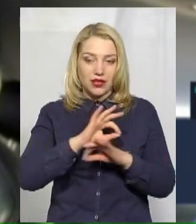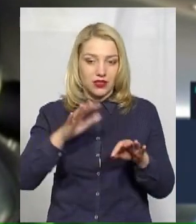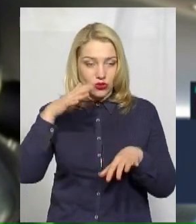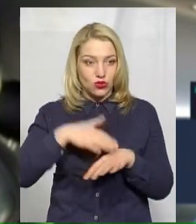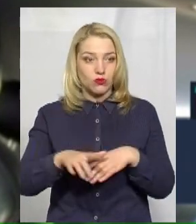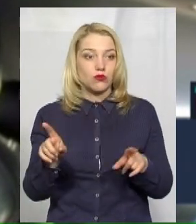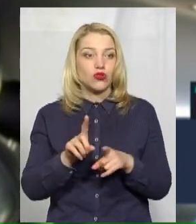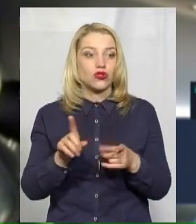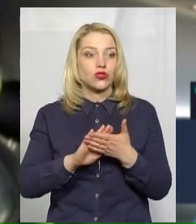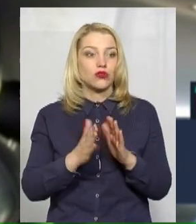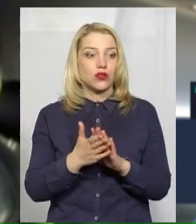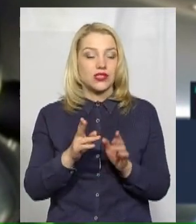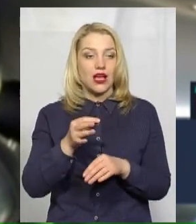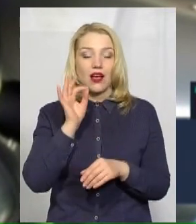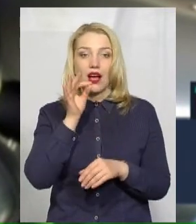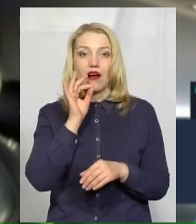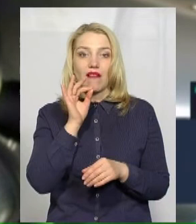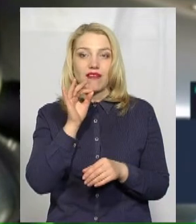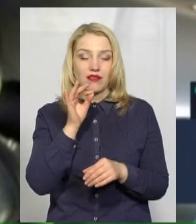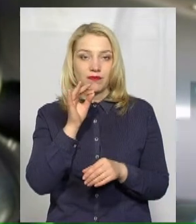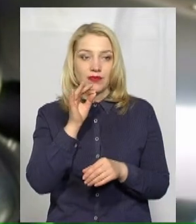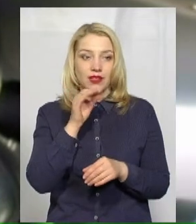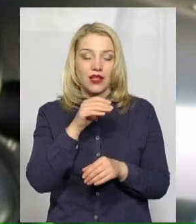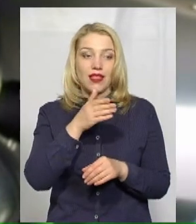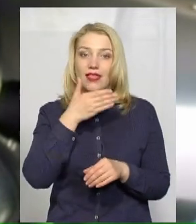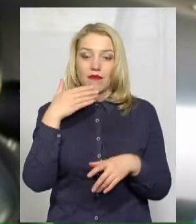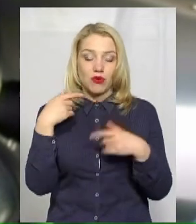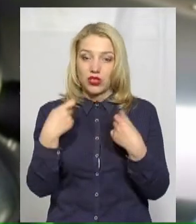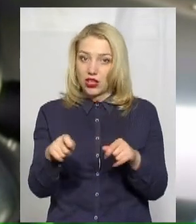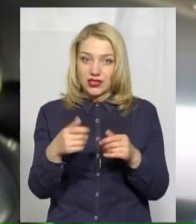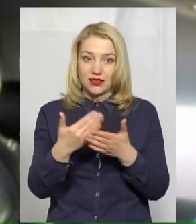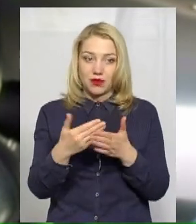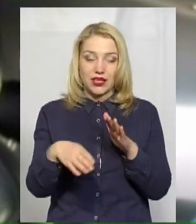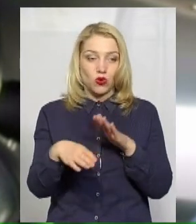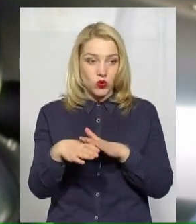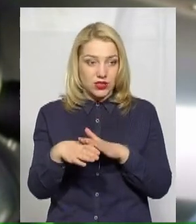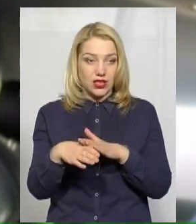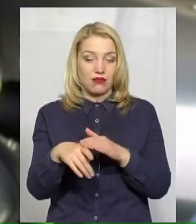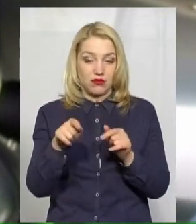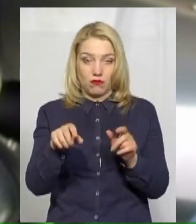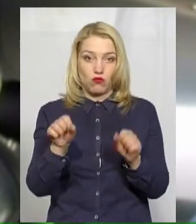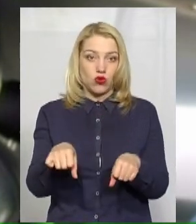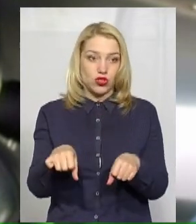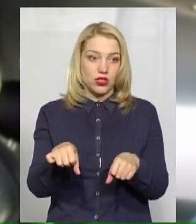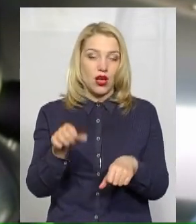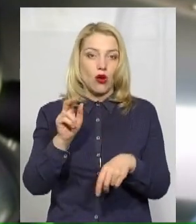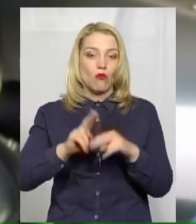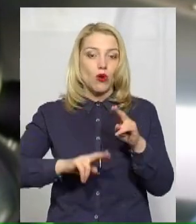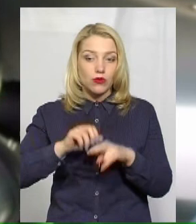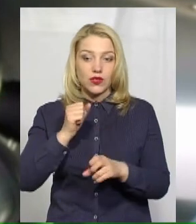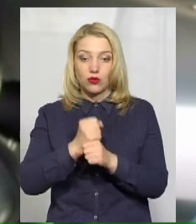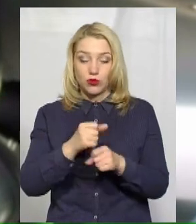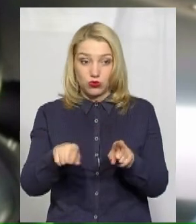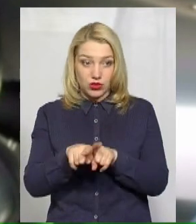кава продається, можливо, з кіоска, і там можна, в принципі, побудувати роботу таким